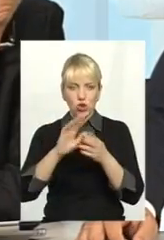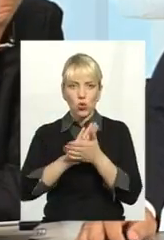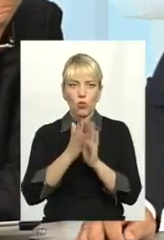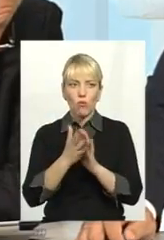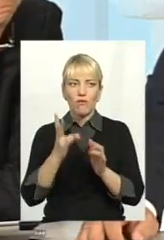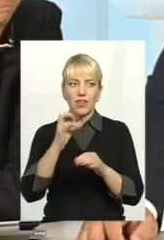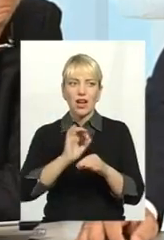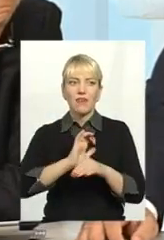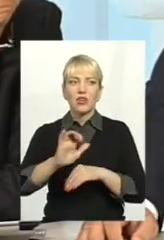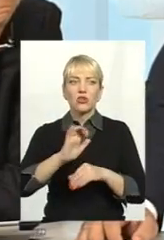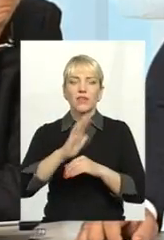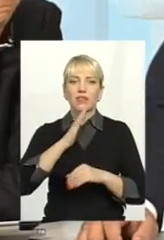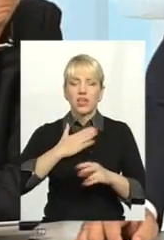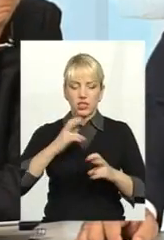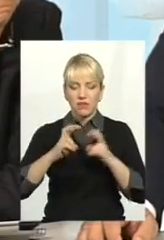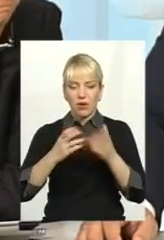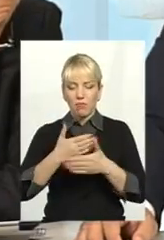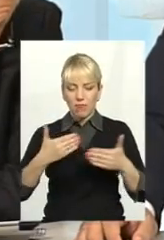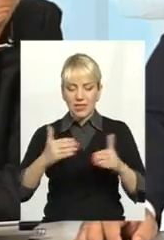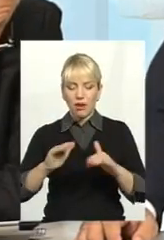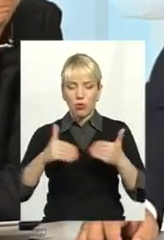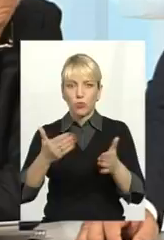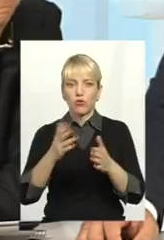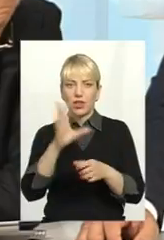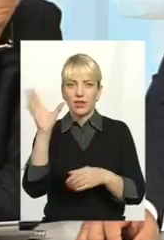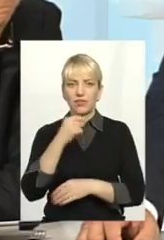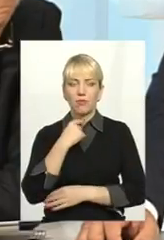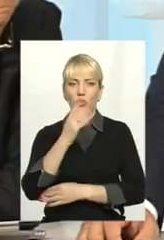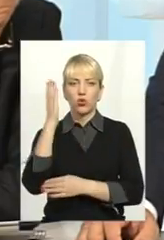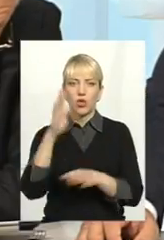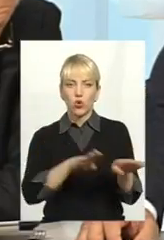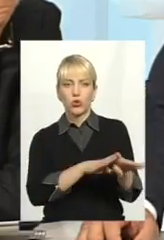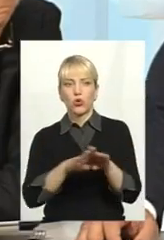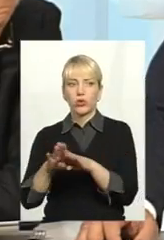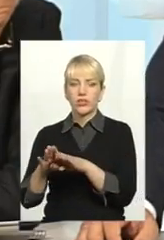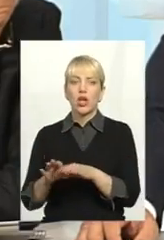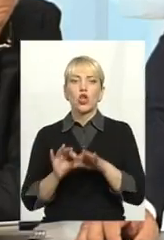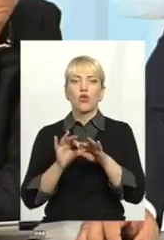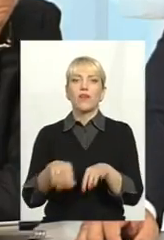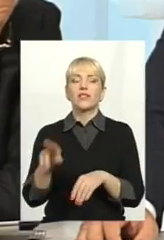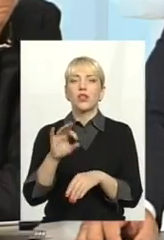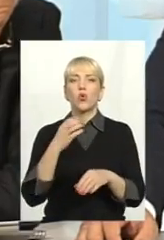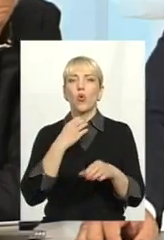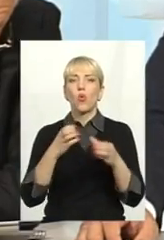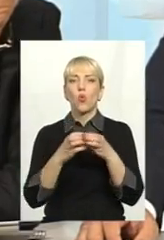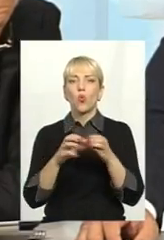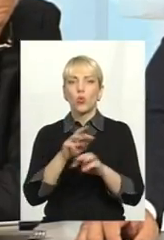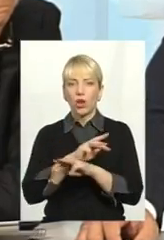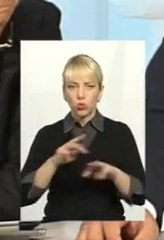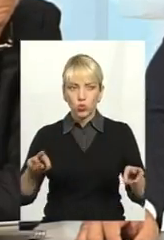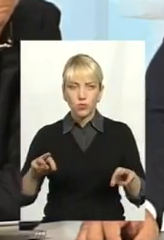нашим заводом. Ми запропонували і проголосували всі одноголосно, довести до уряду, довести до